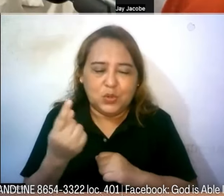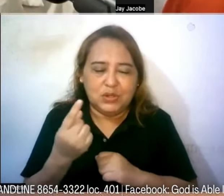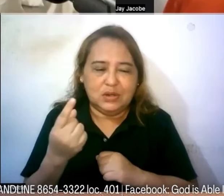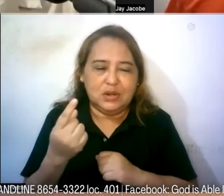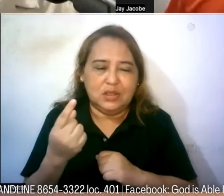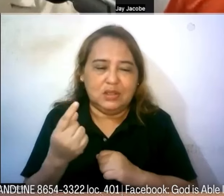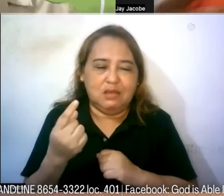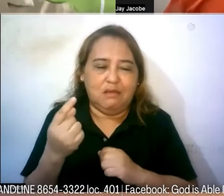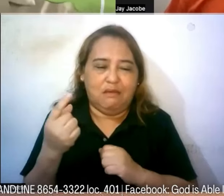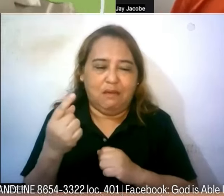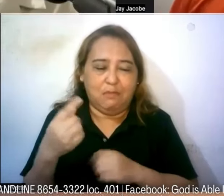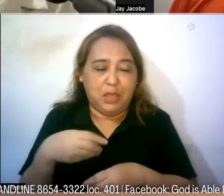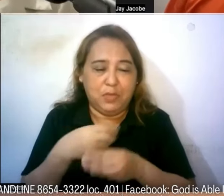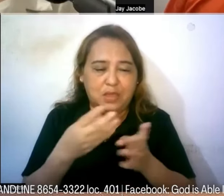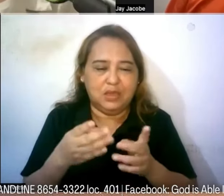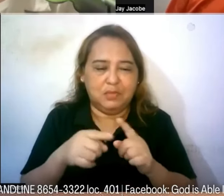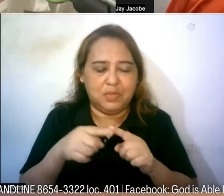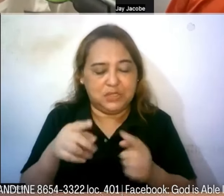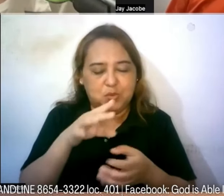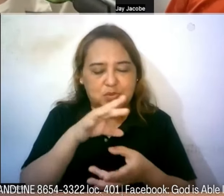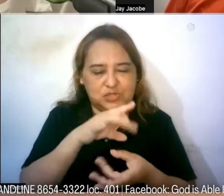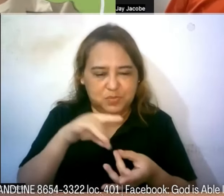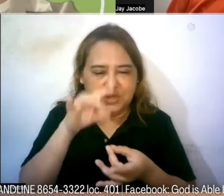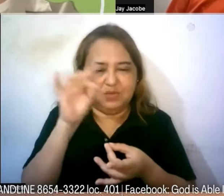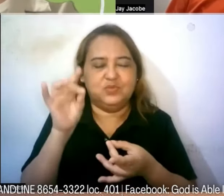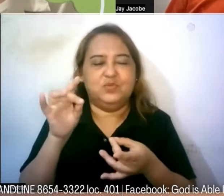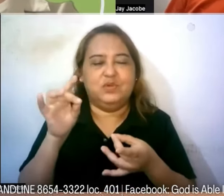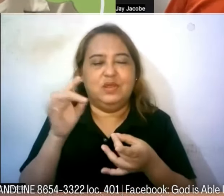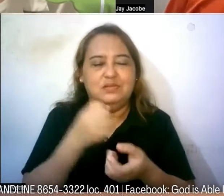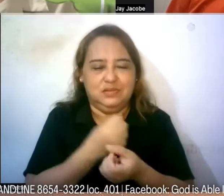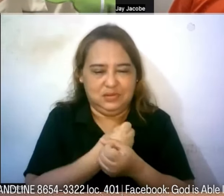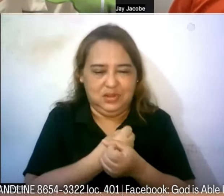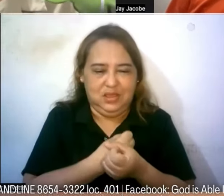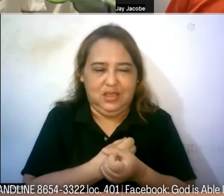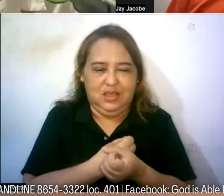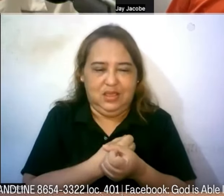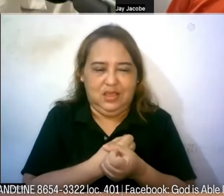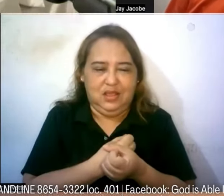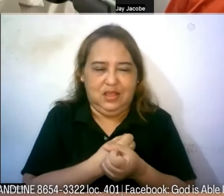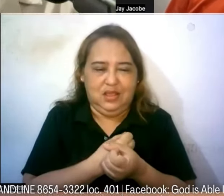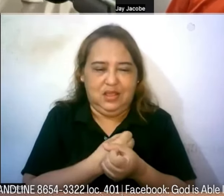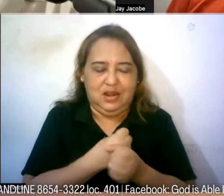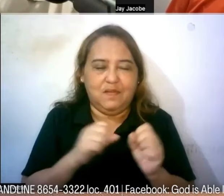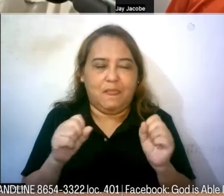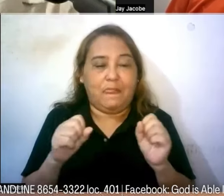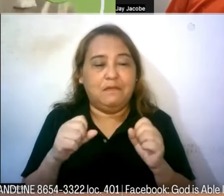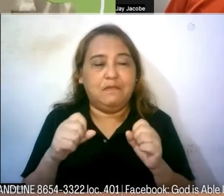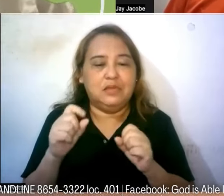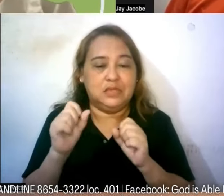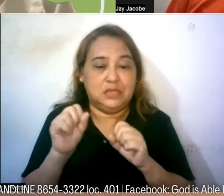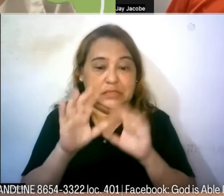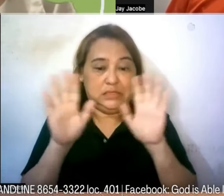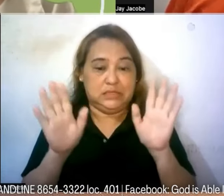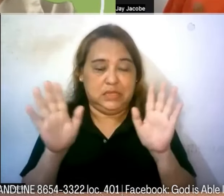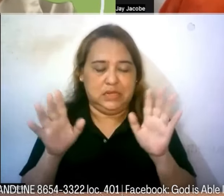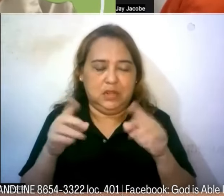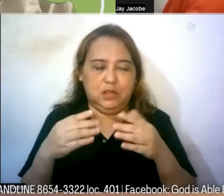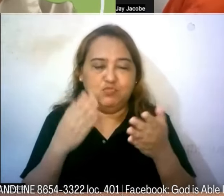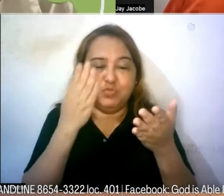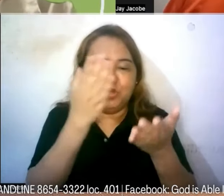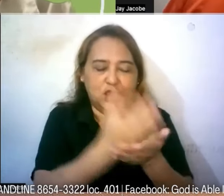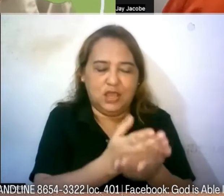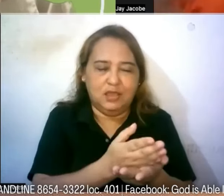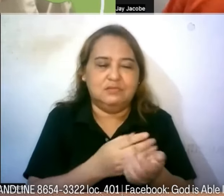kaligtasan someday ay alam po po may ibabahagi po ito sa kanya dahil babalikan po namin siya hindi po kami pumunta roon para ishare